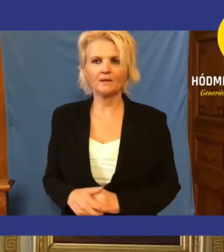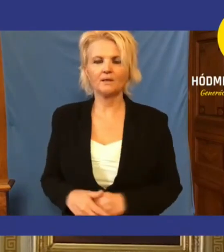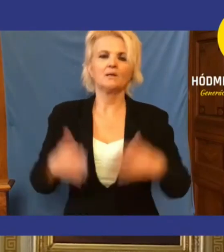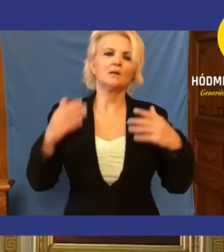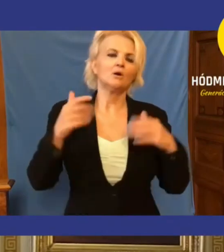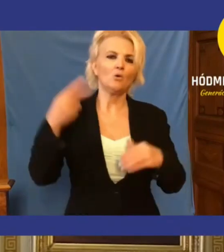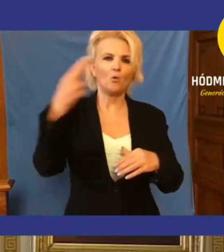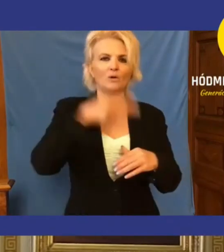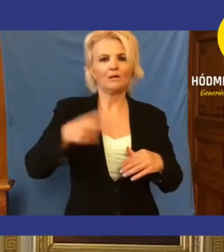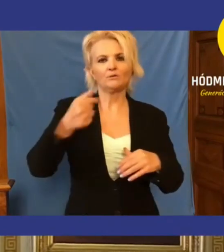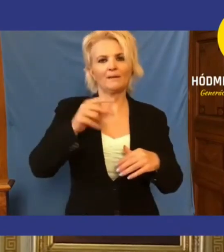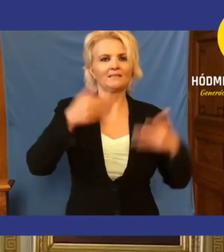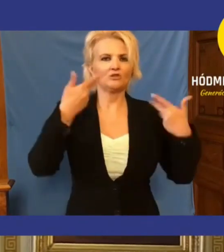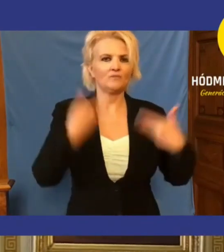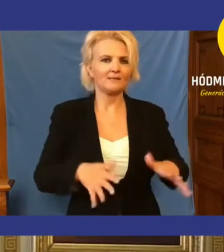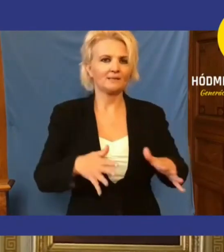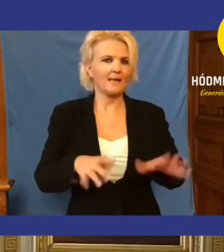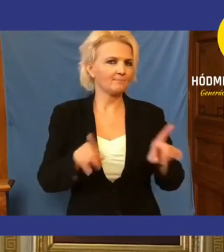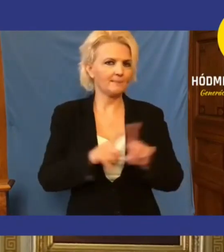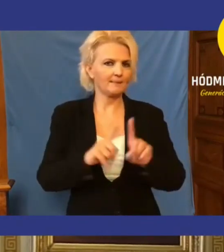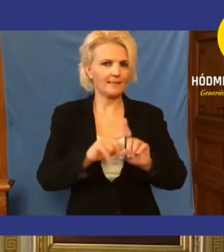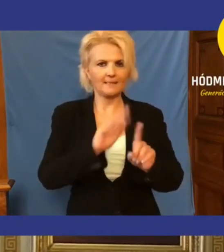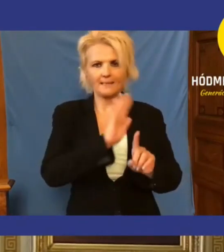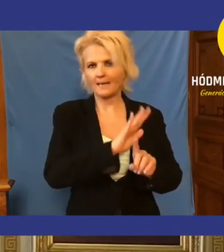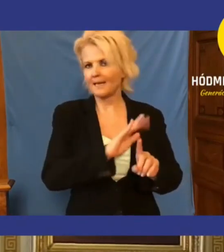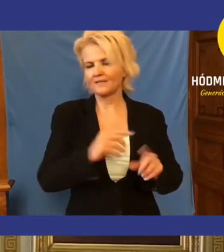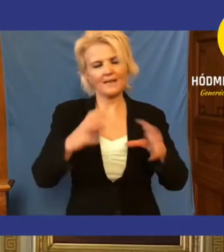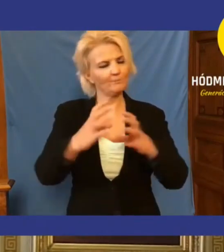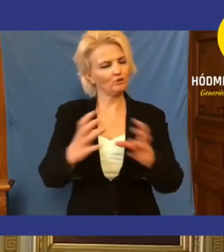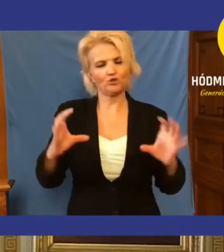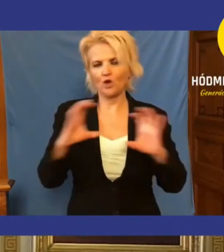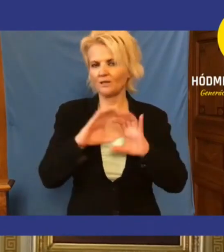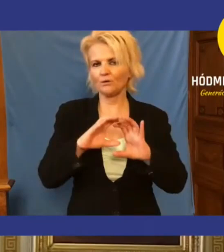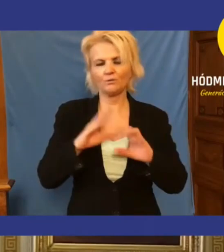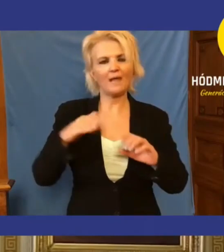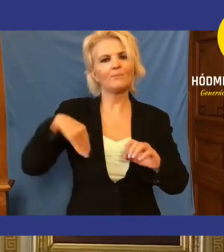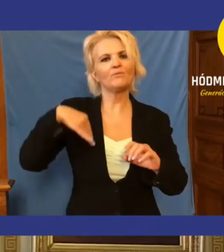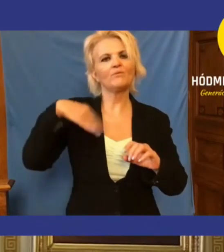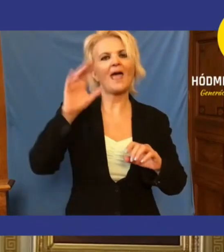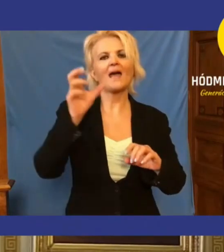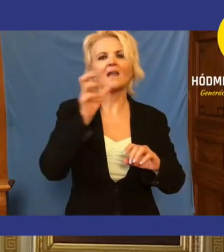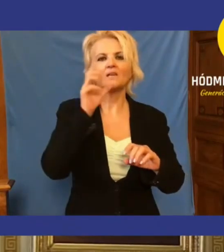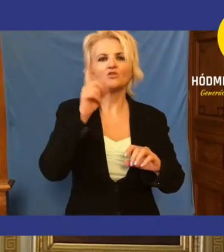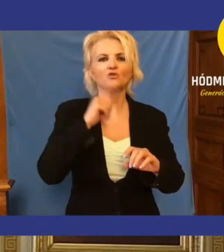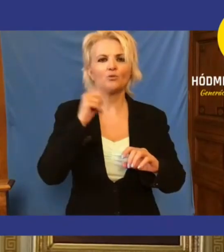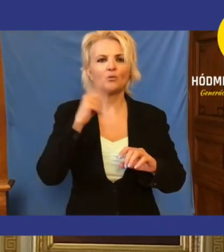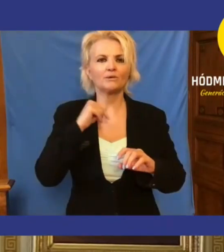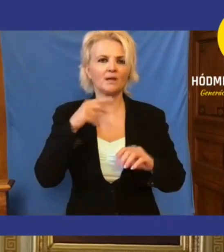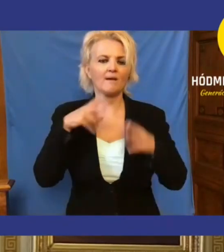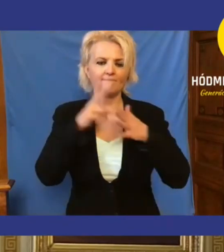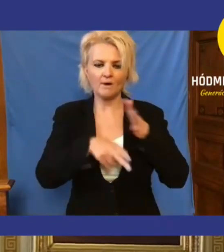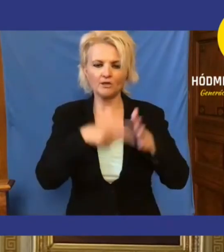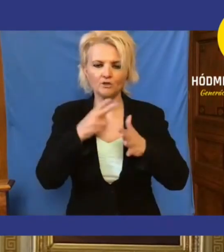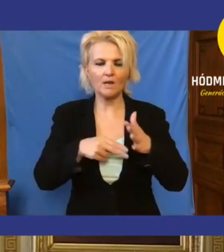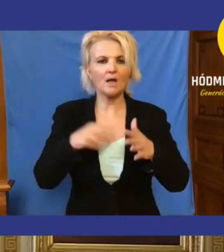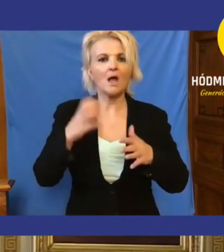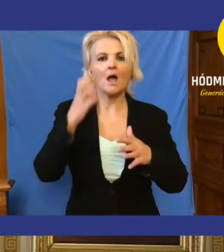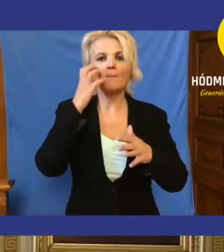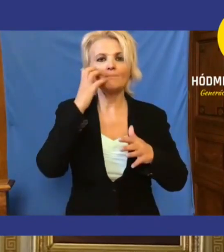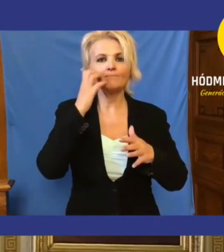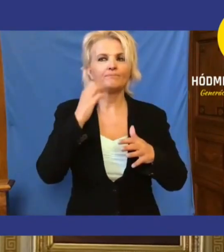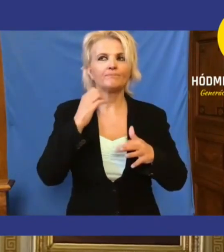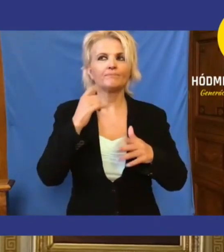az uniós pénz is. Teljesen mindegy. Ez nem stadion, ez nem felcsúti vasút. Ugye? Leállítják. Mezőhegyesnek a három